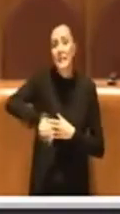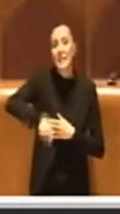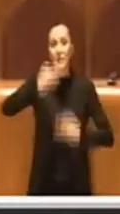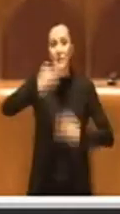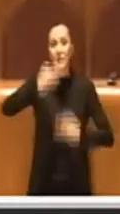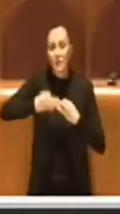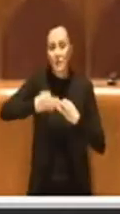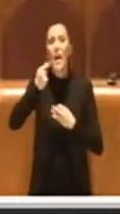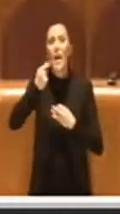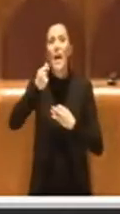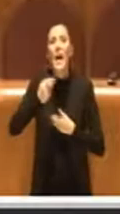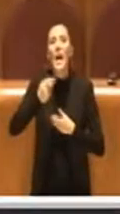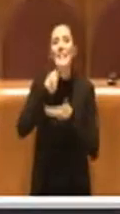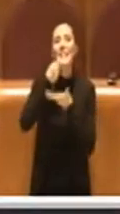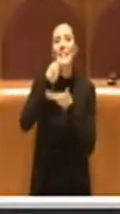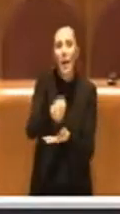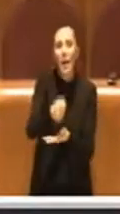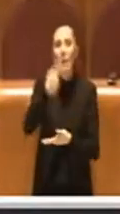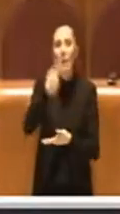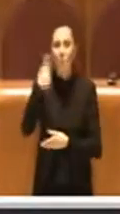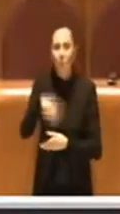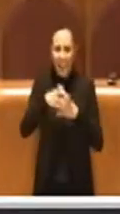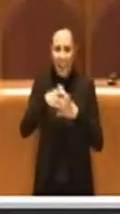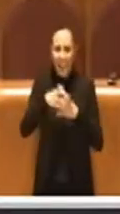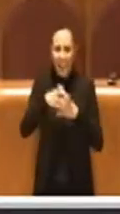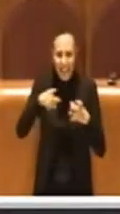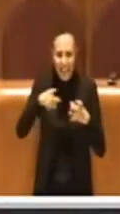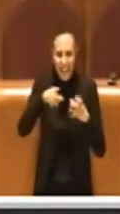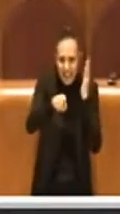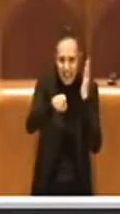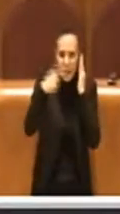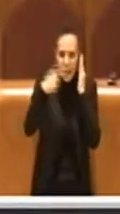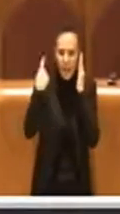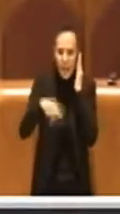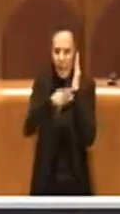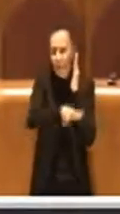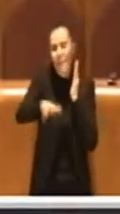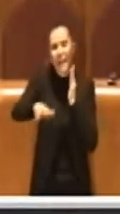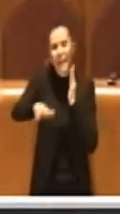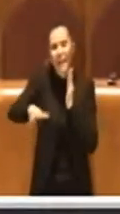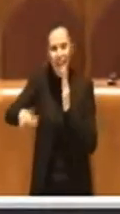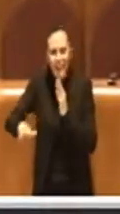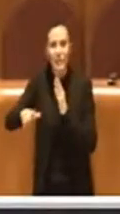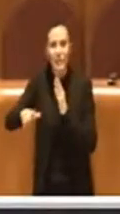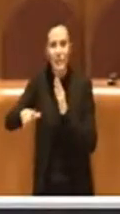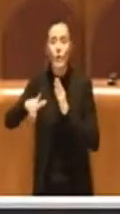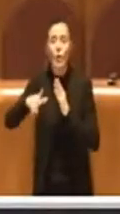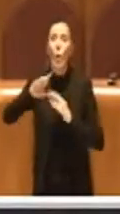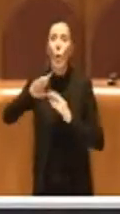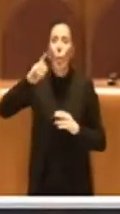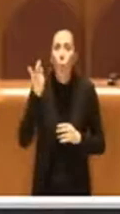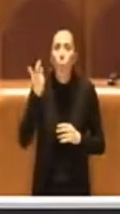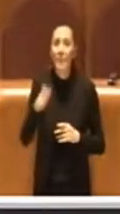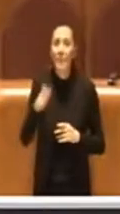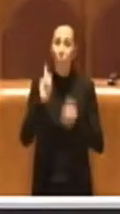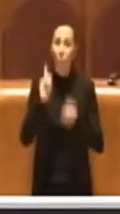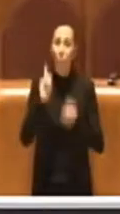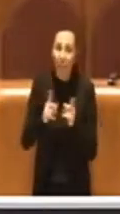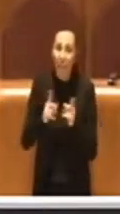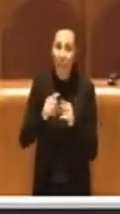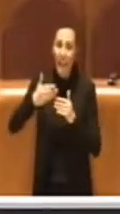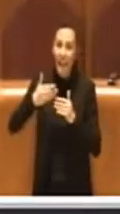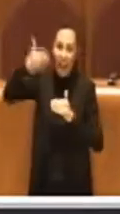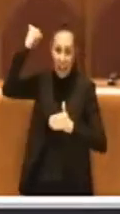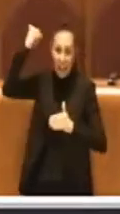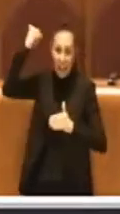nel favore di un'impresa per perdita di chance per la realizzazione di un parcheggio. perché varie situazioni politiche, anche all'epoca un po'